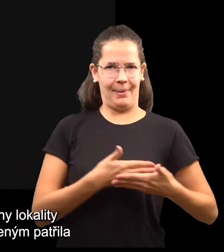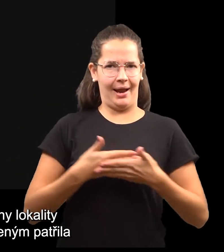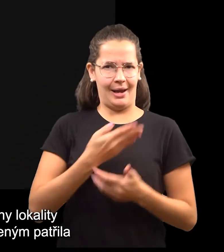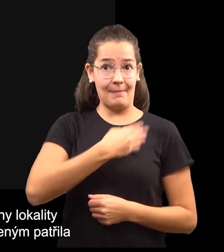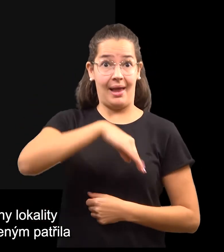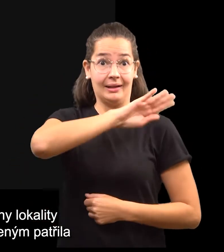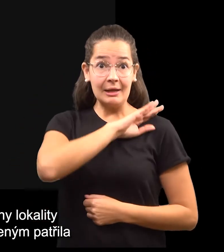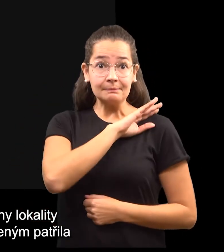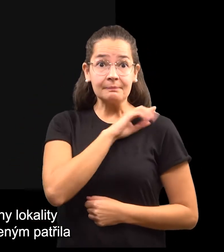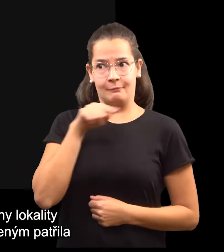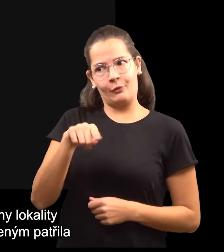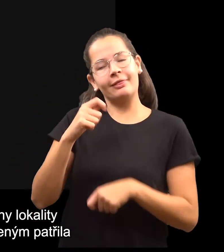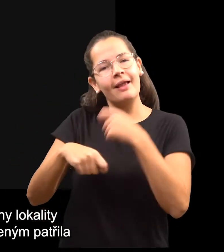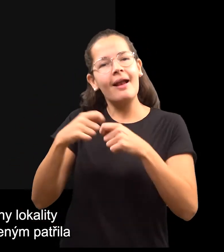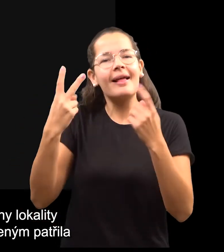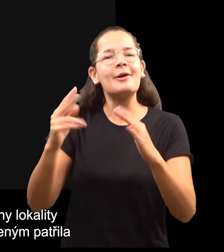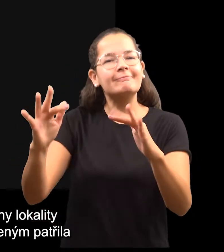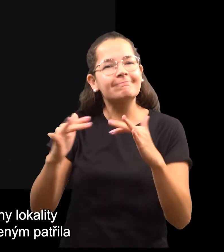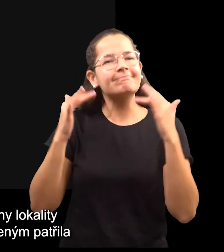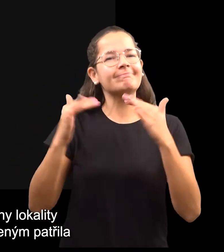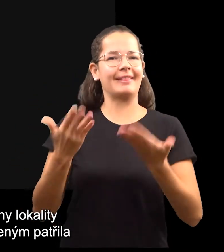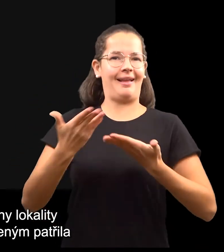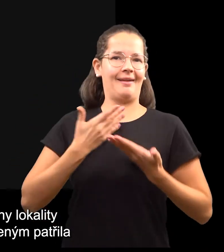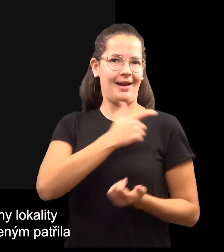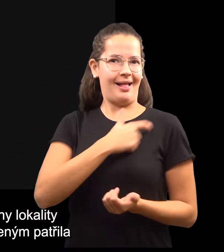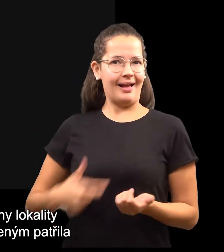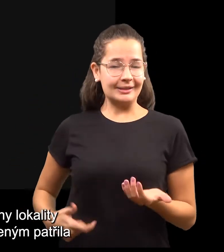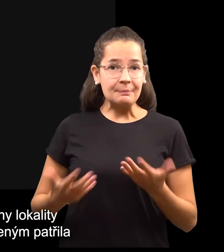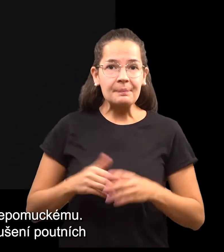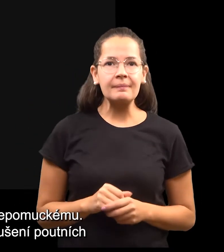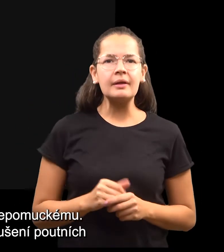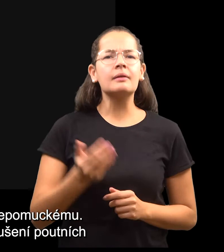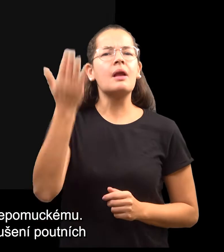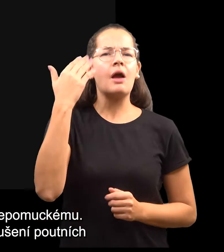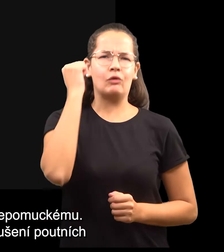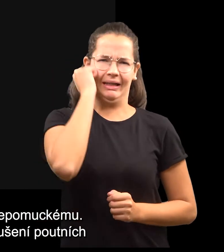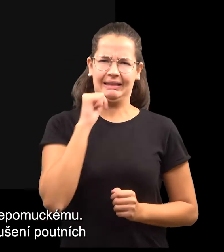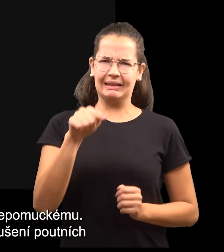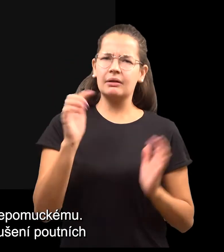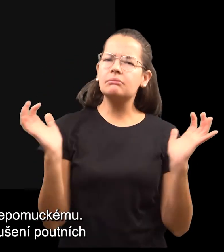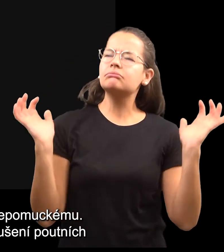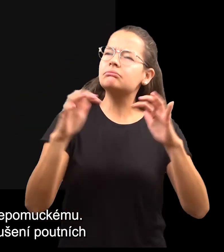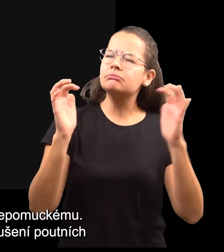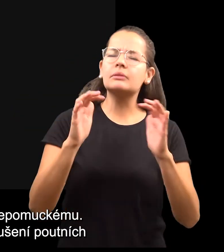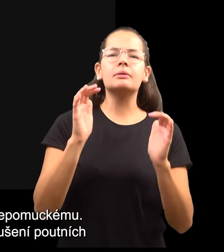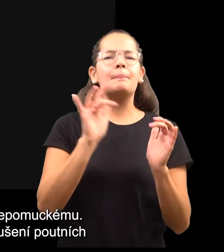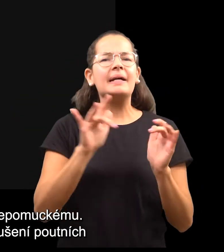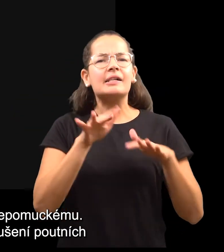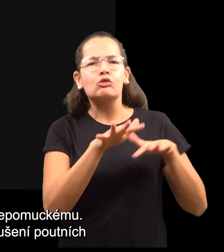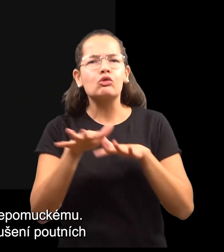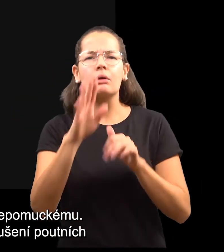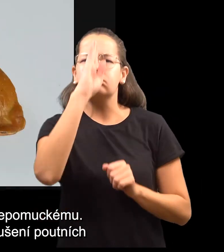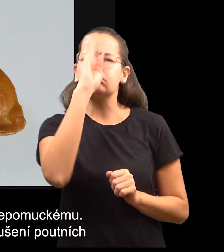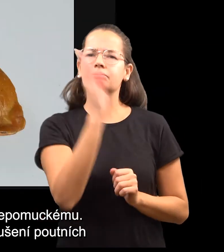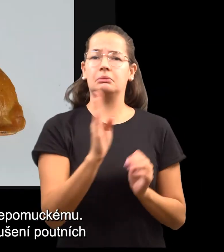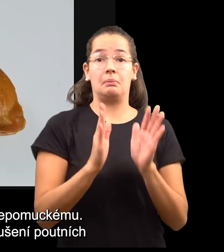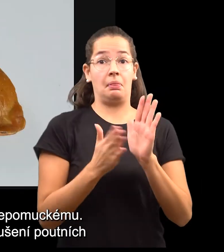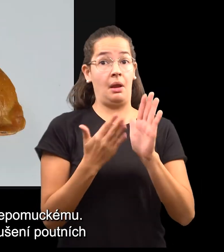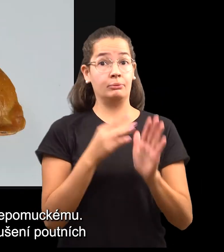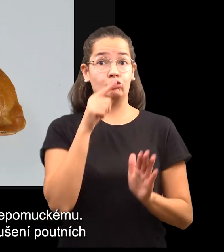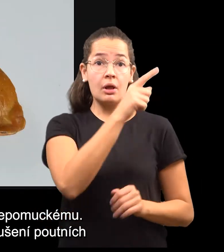byly zakládány lokality věnované svědcům. K oblíbeným patřila dedikace svaté Aně a svatému Janu Nepomuckému.